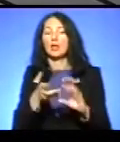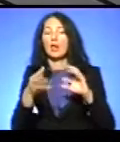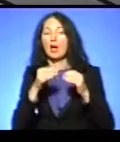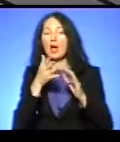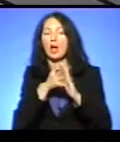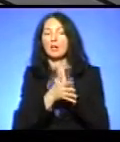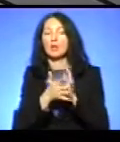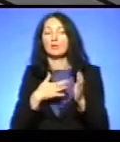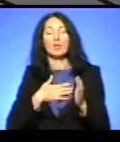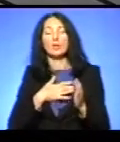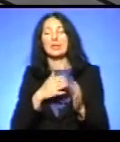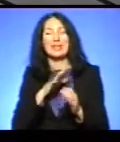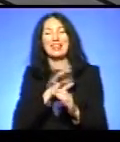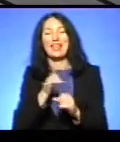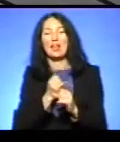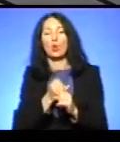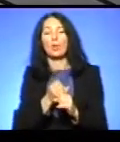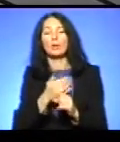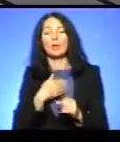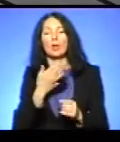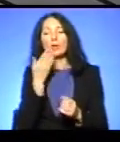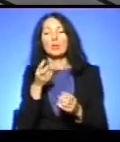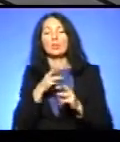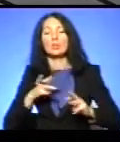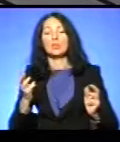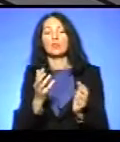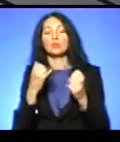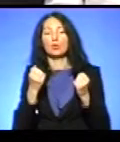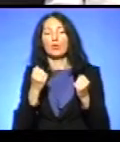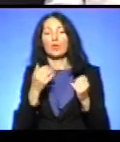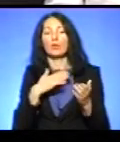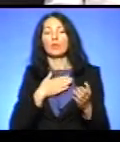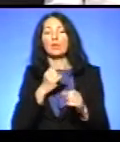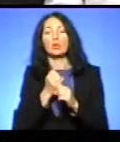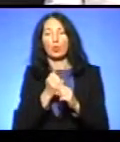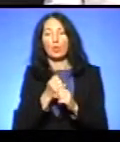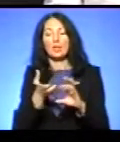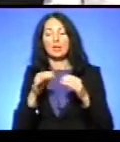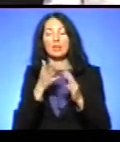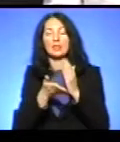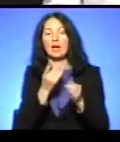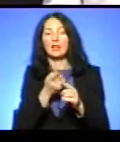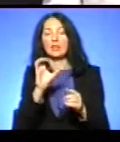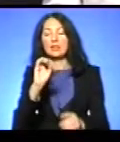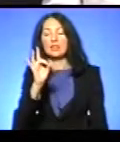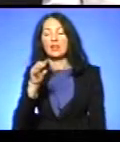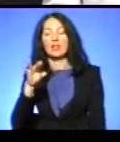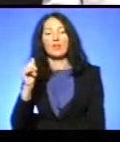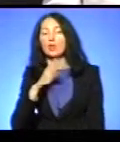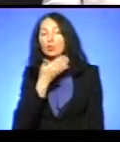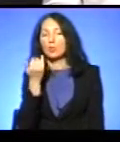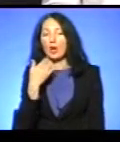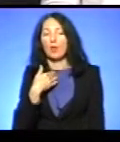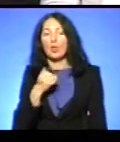нас інформація від Міністерства охорони здоров'я, що власне в нас роблять, але вони не сертифіковані ці результати. Значить, ми робимо їх не в